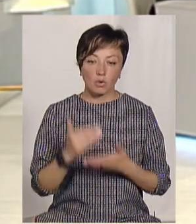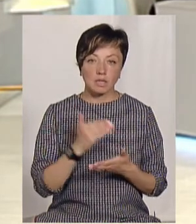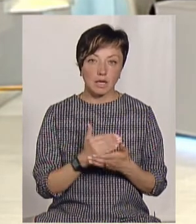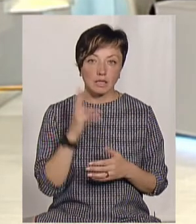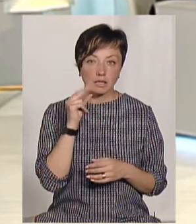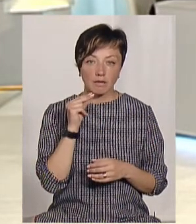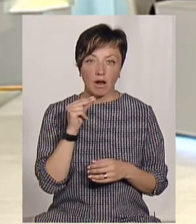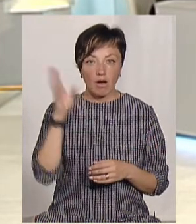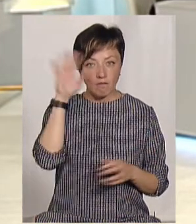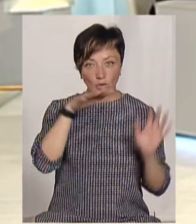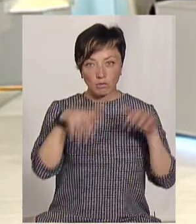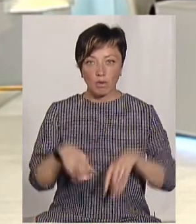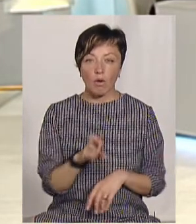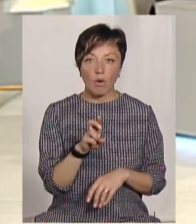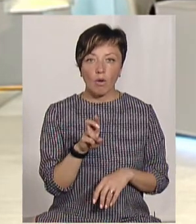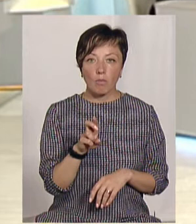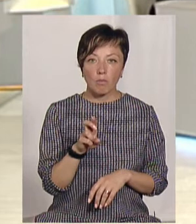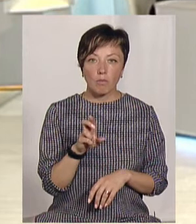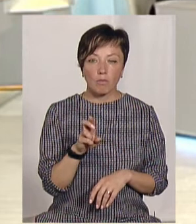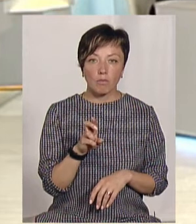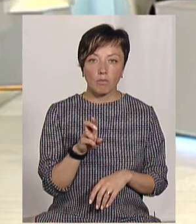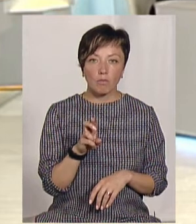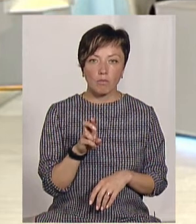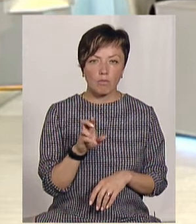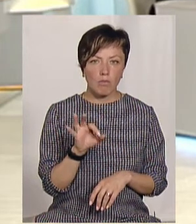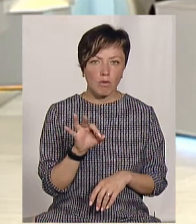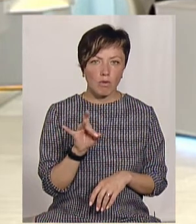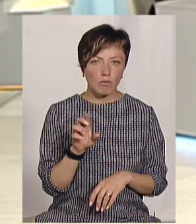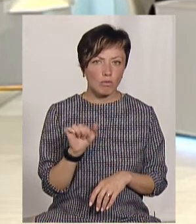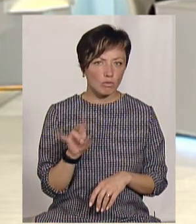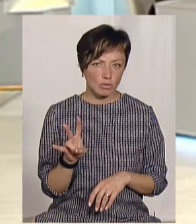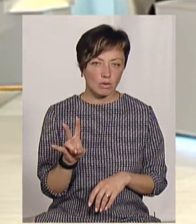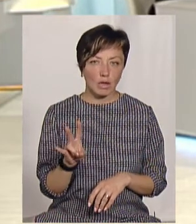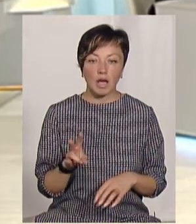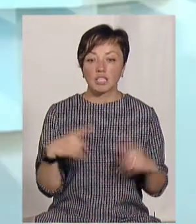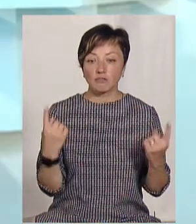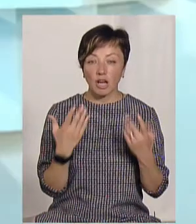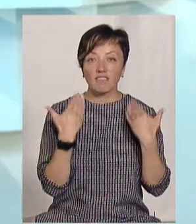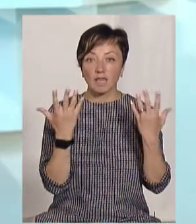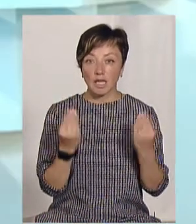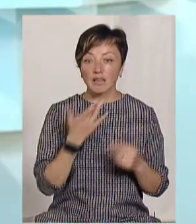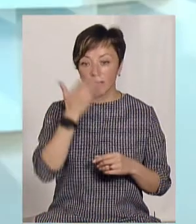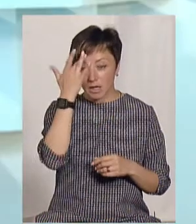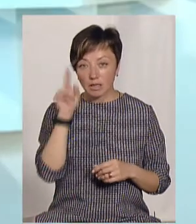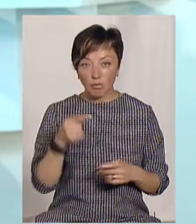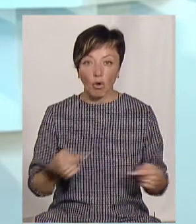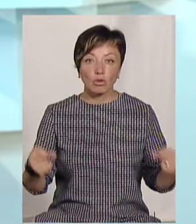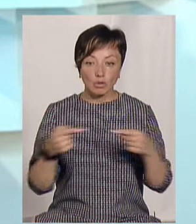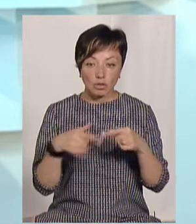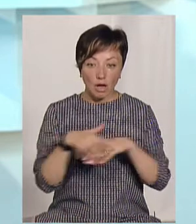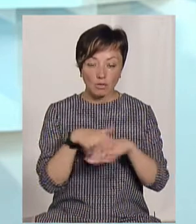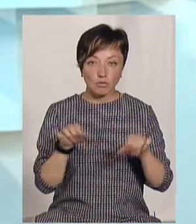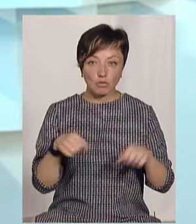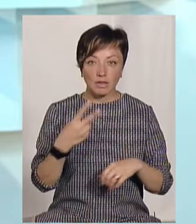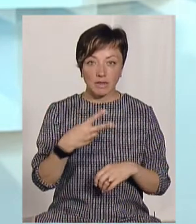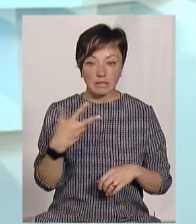цифра – водоспад Бурбун відомий. Якщо мені місцеві жителі розповідають, що звичайні вихідні влітку там одночасно може